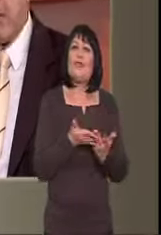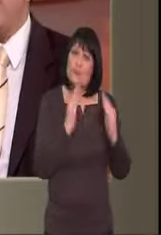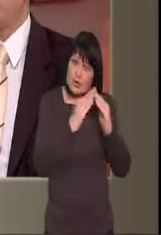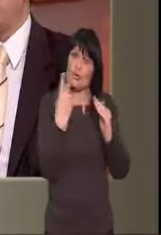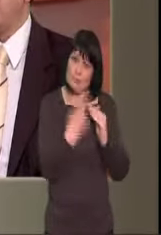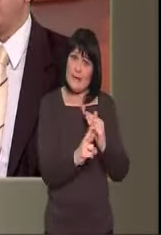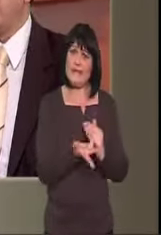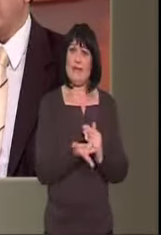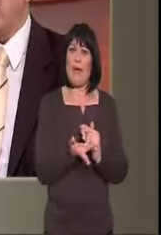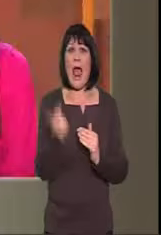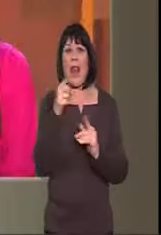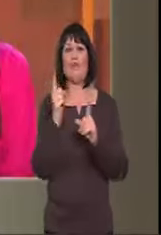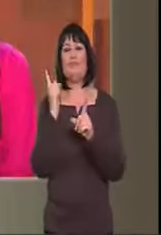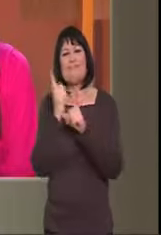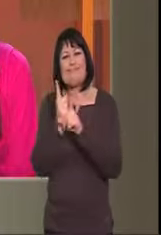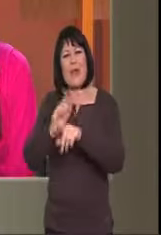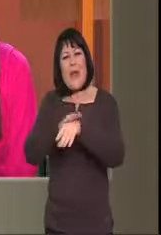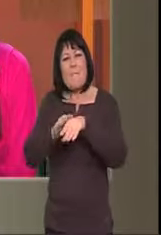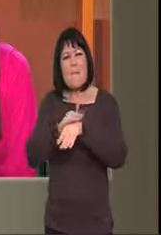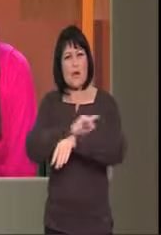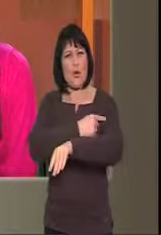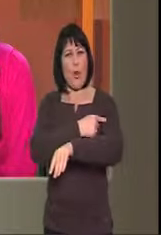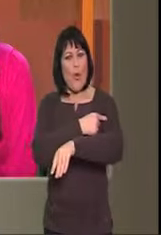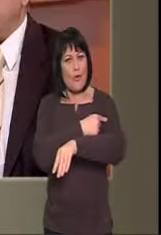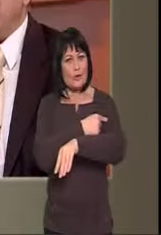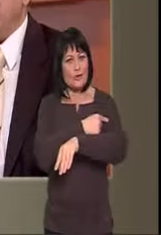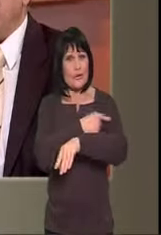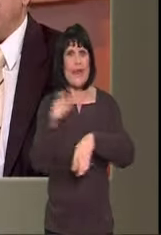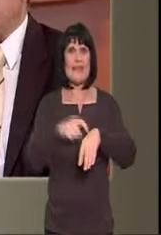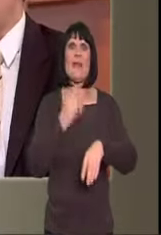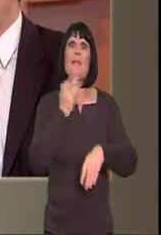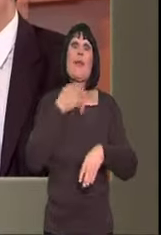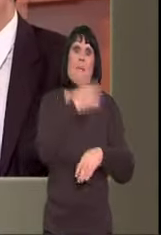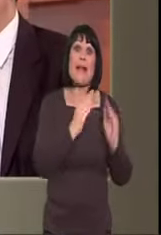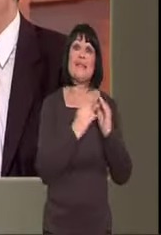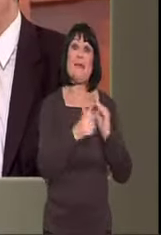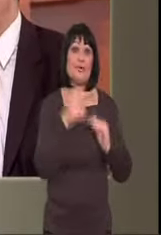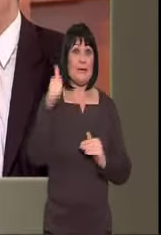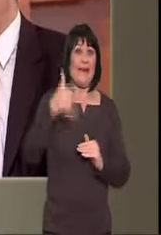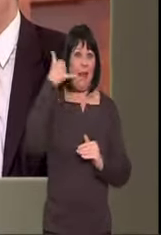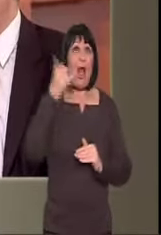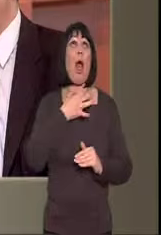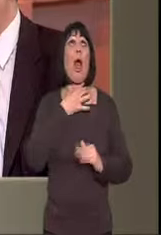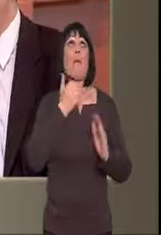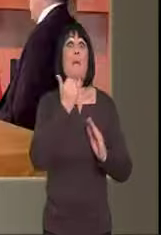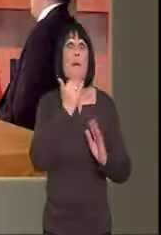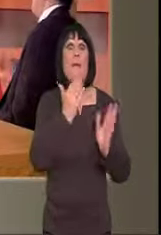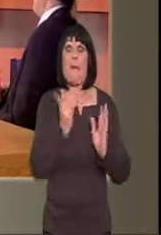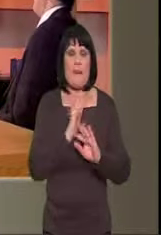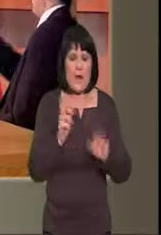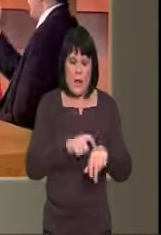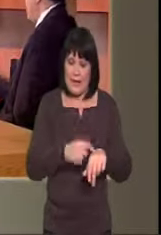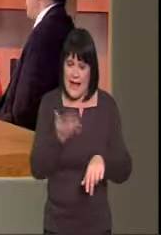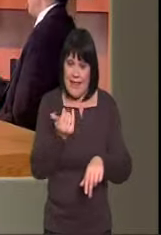πάρα πολύ καλού δερματολόγου ο οποίος δεν ευκαιρεί όχι τη τηλέφωνο να σηκώσει. Τίποτα, δεν έχει καθόλου χρόνο.